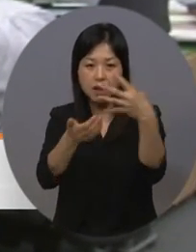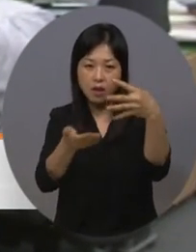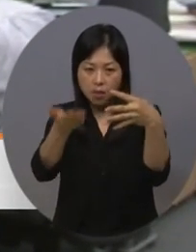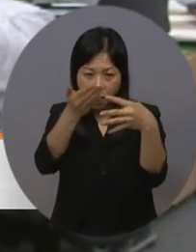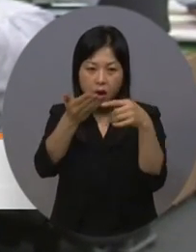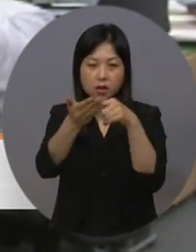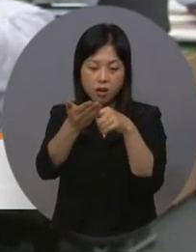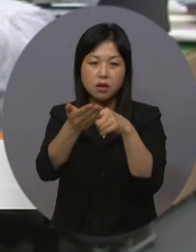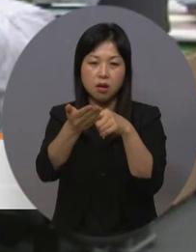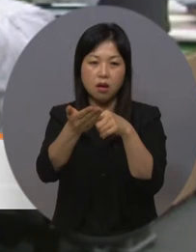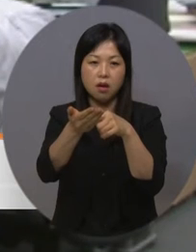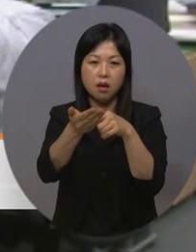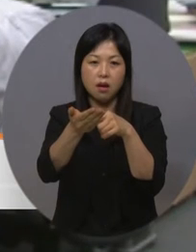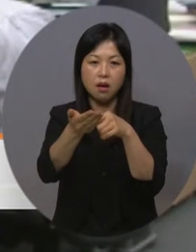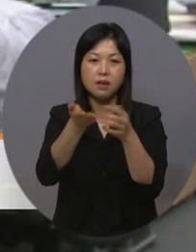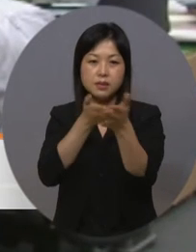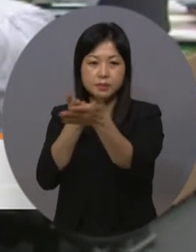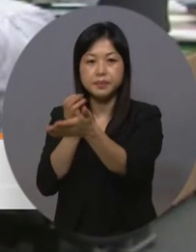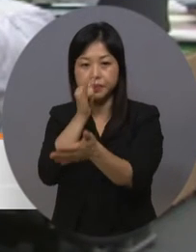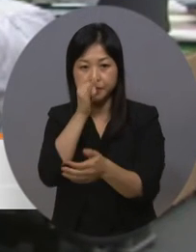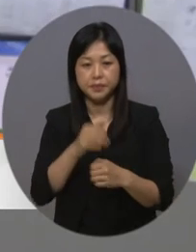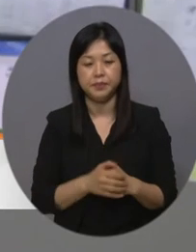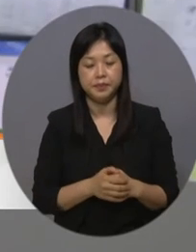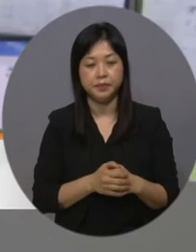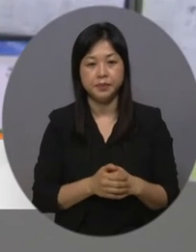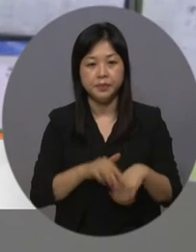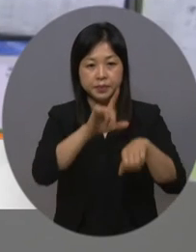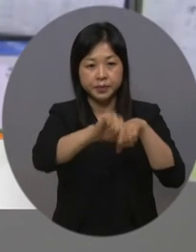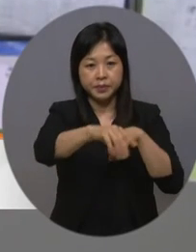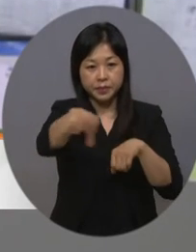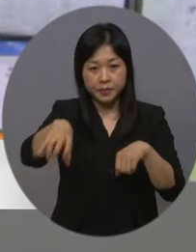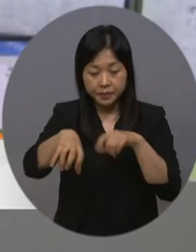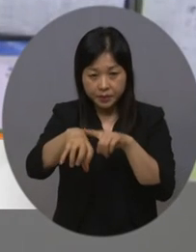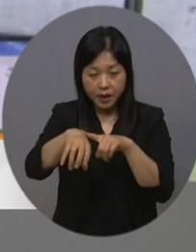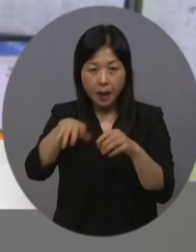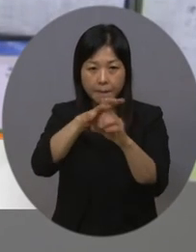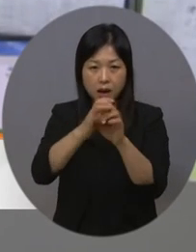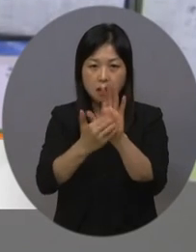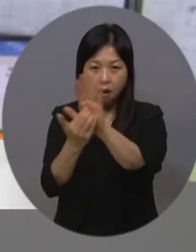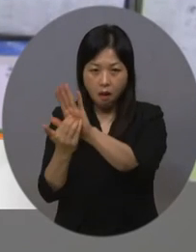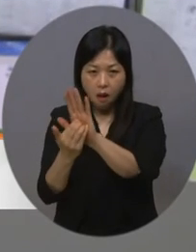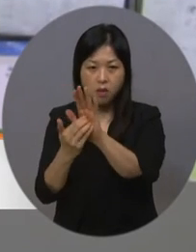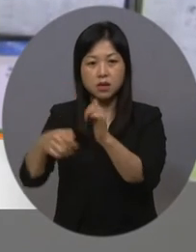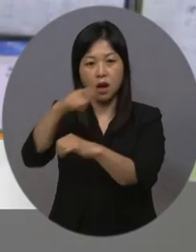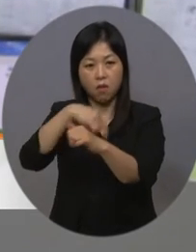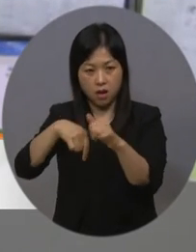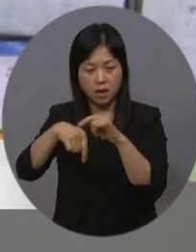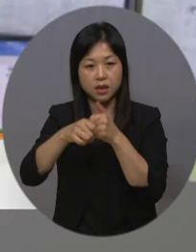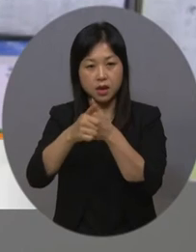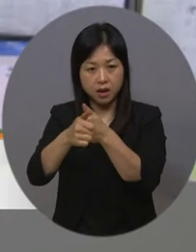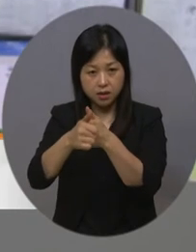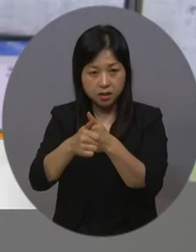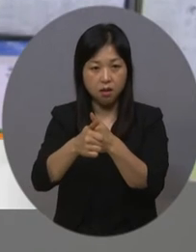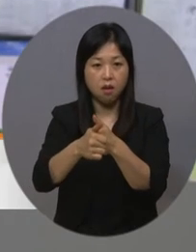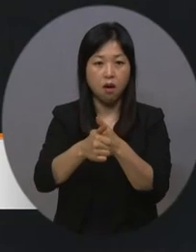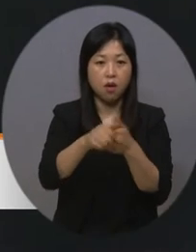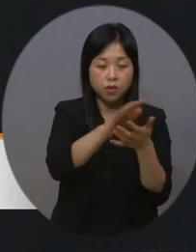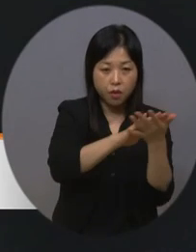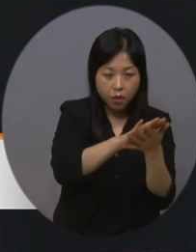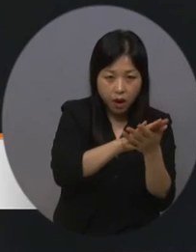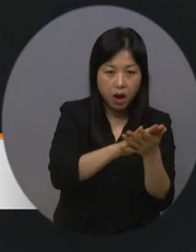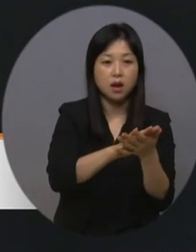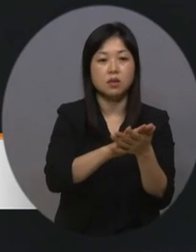특히 지자체별로 방역 여건을 고려해 유흥시설 집합금지와 다수 집단 감염시설의